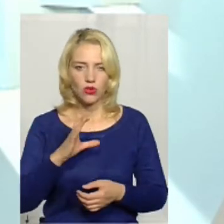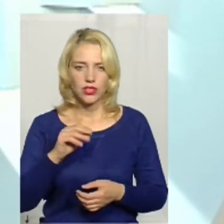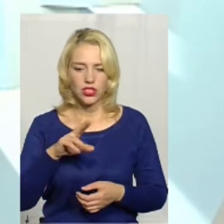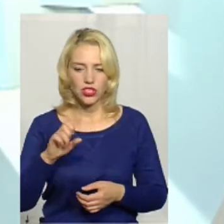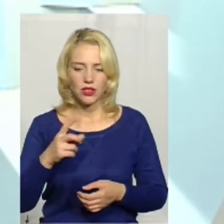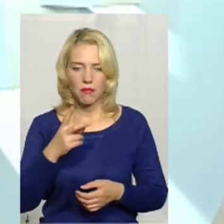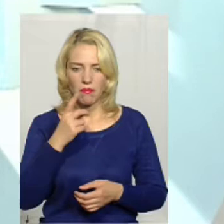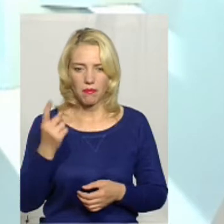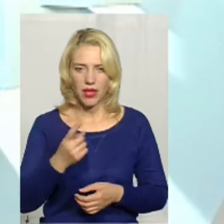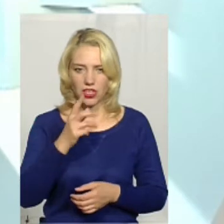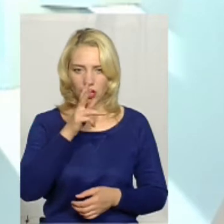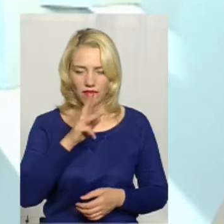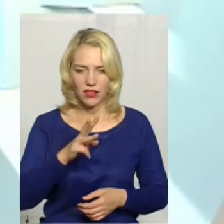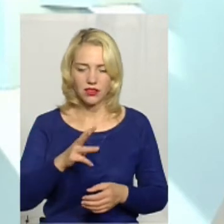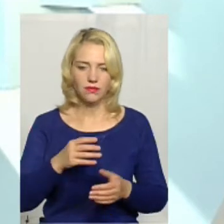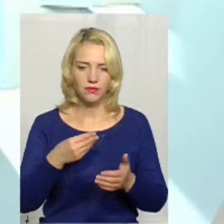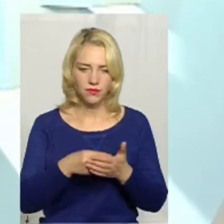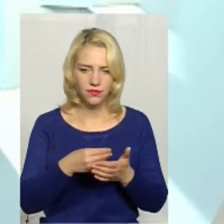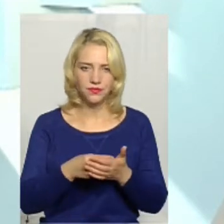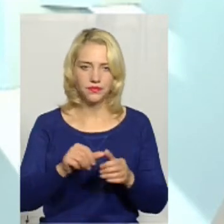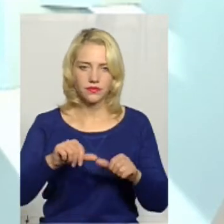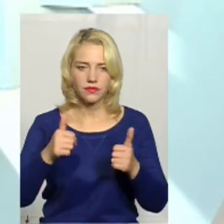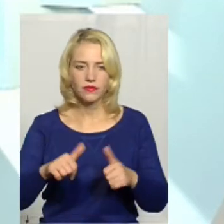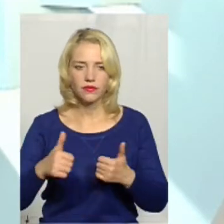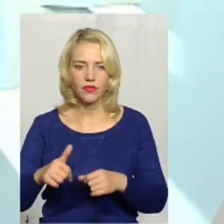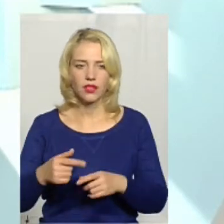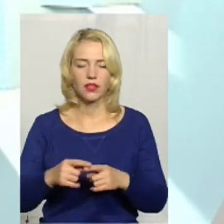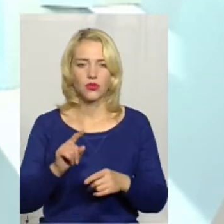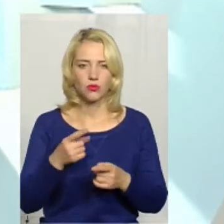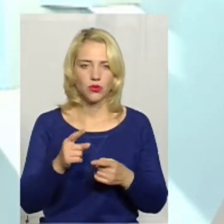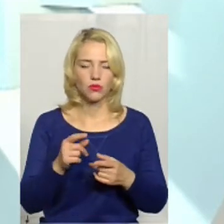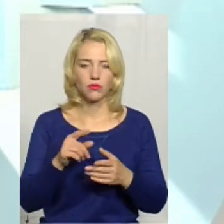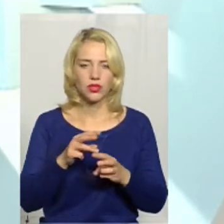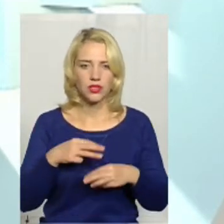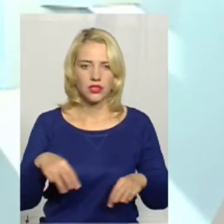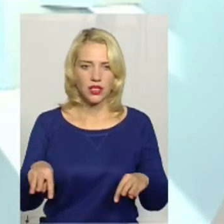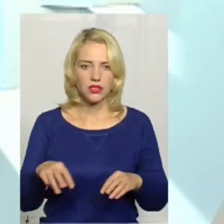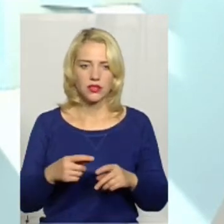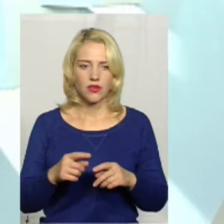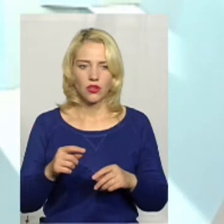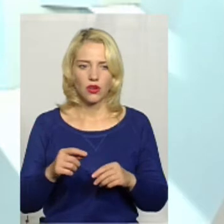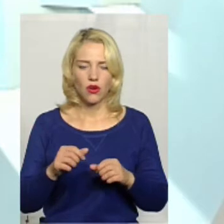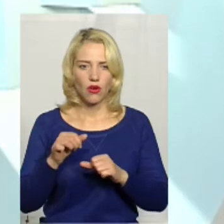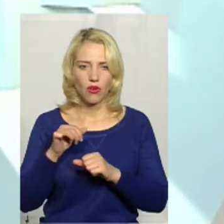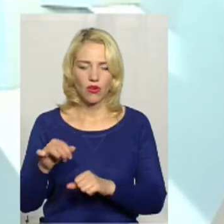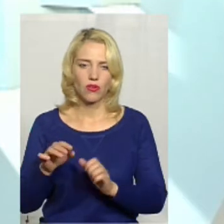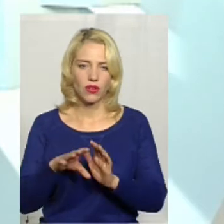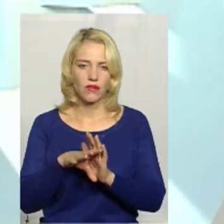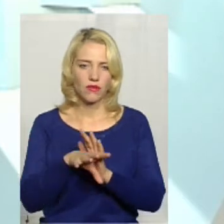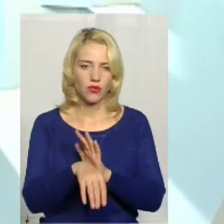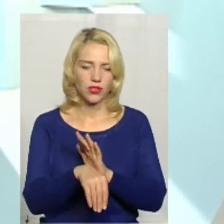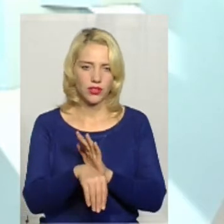бюджет сформується, державний, обласний, районні бюджети, то Міністерство охорони здоров'я вводить